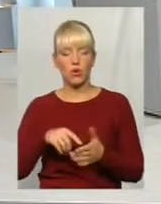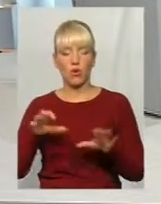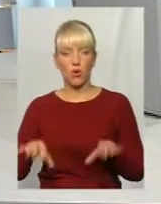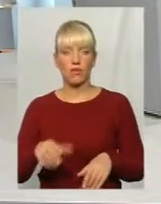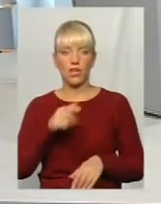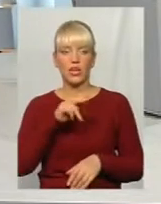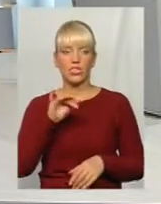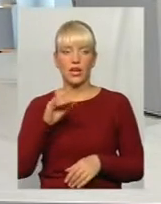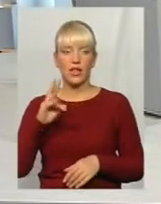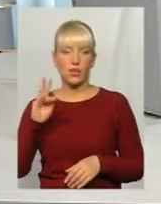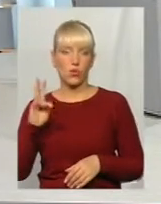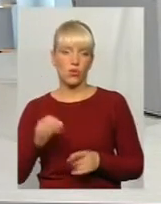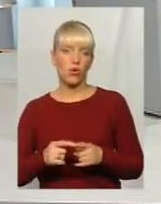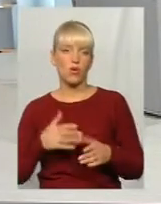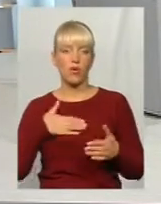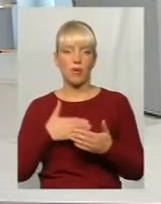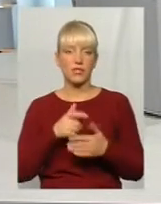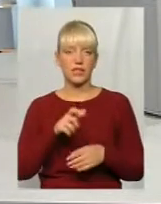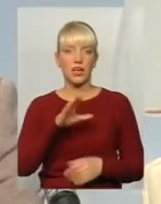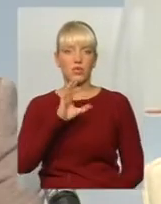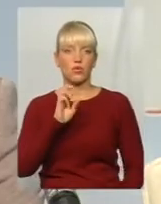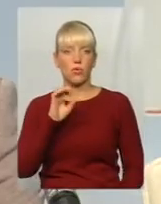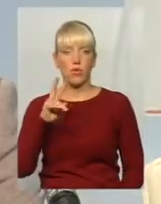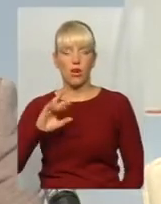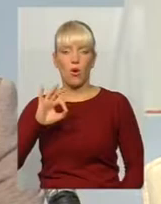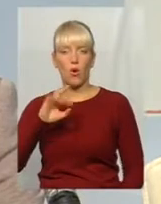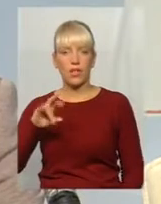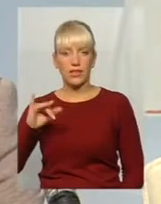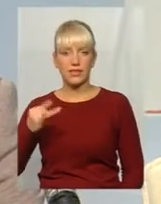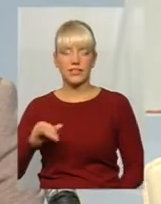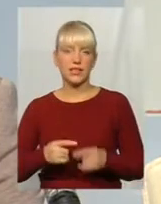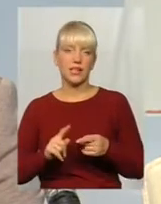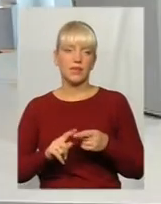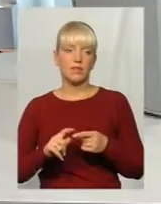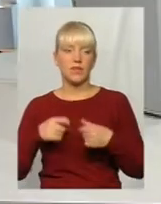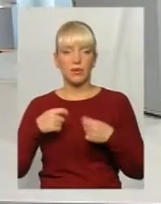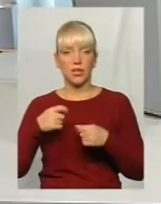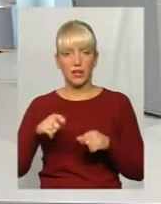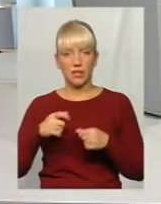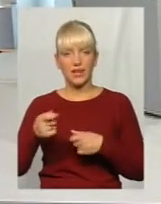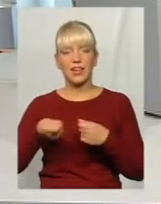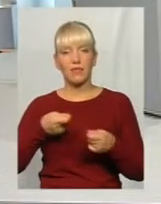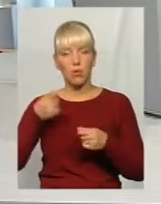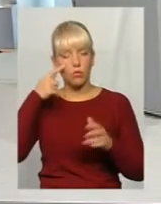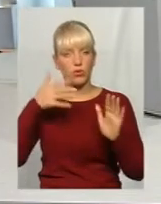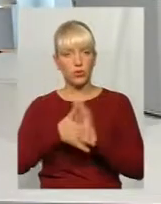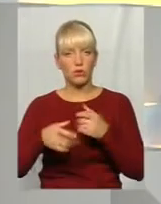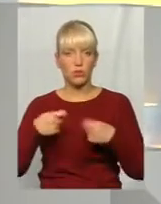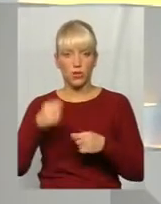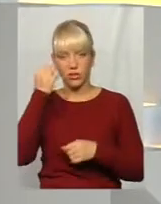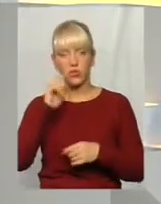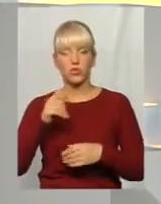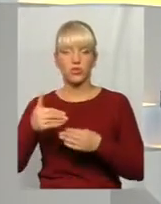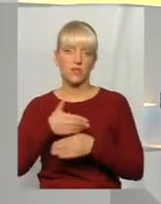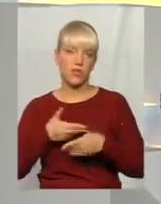Черненко – громадським активістом та Олексієм Соболєвим – керівником проєкту «Прозоро-продажі». Дякую, що завітали до нас сьогодні. Нашим